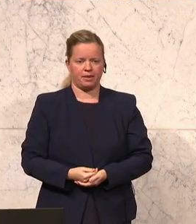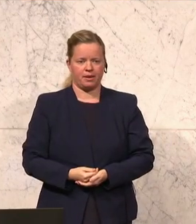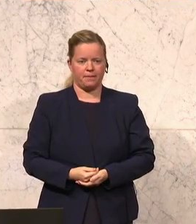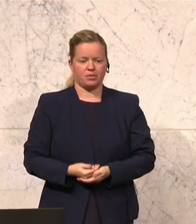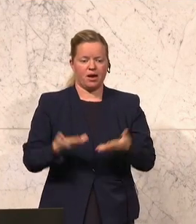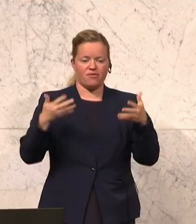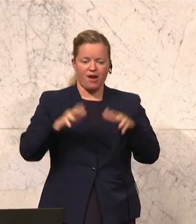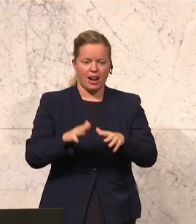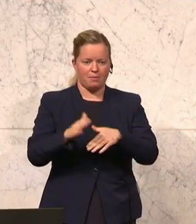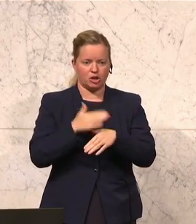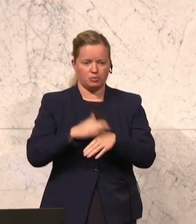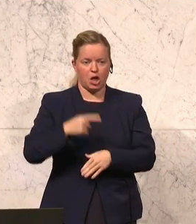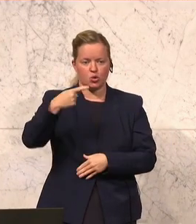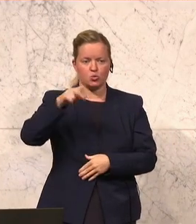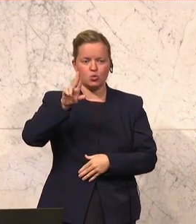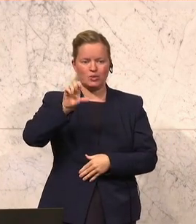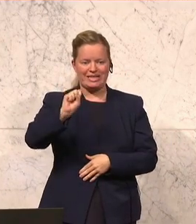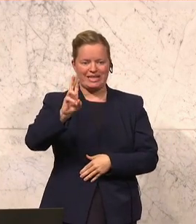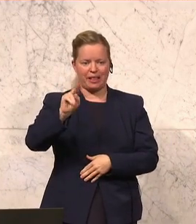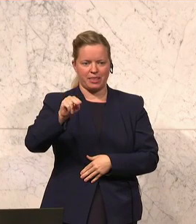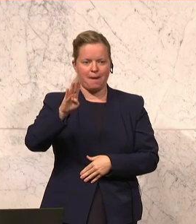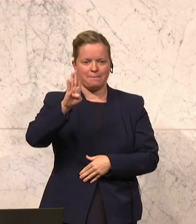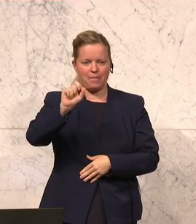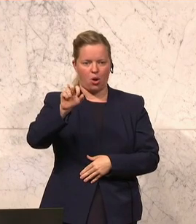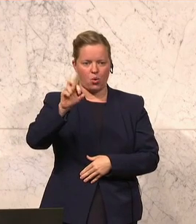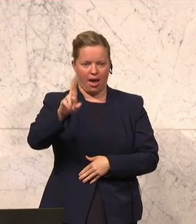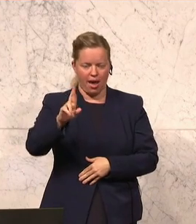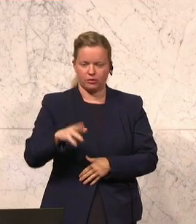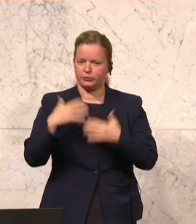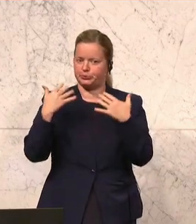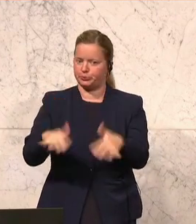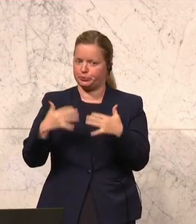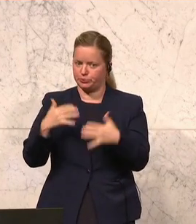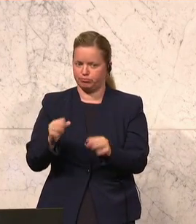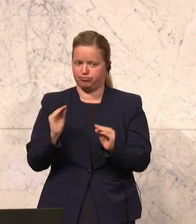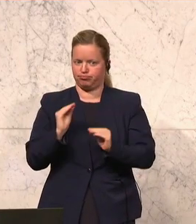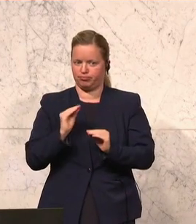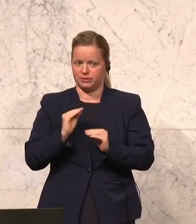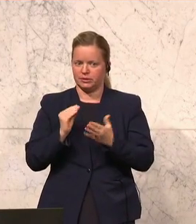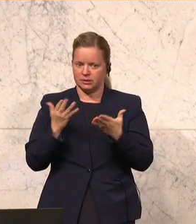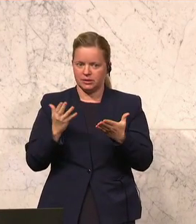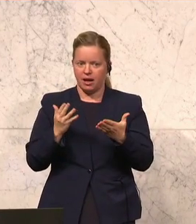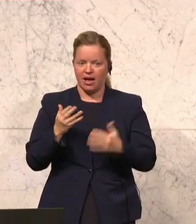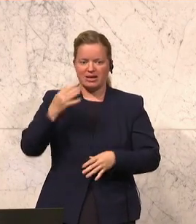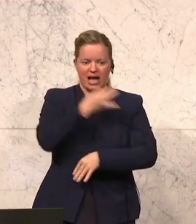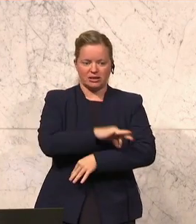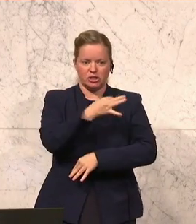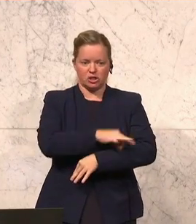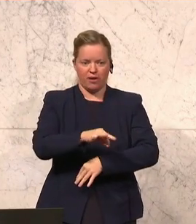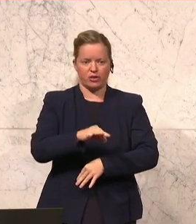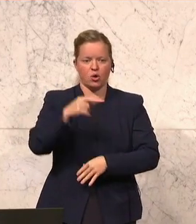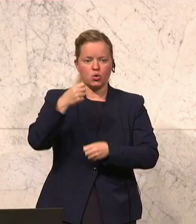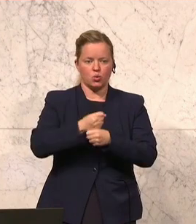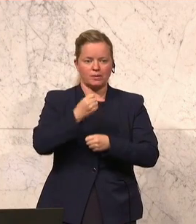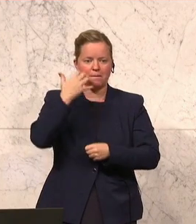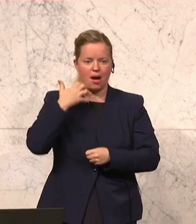Gusenbauer, das muss man sich auf der Zunge zergehen lassen. Die Kanzlerschaft Gusenbauer endet am 2.